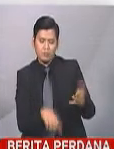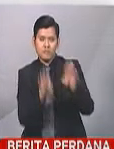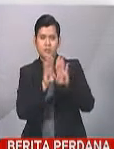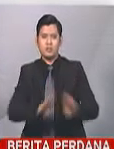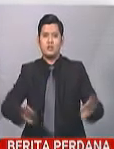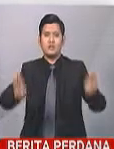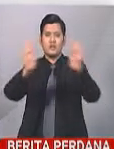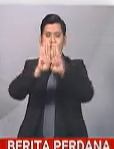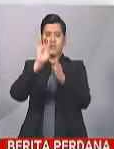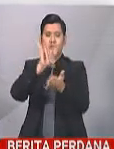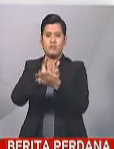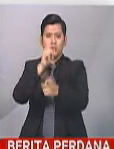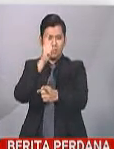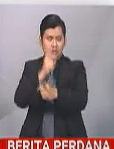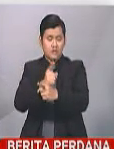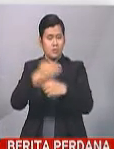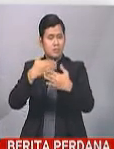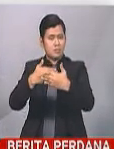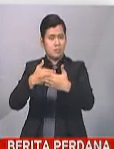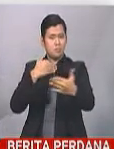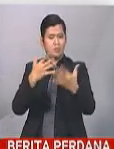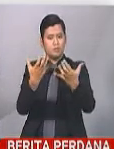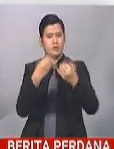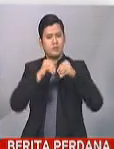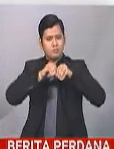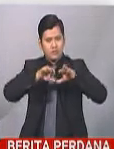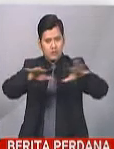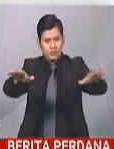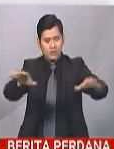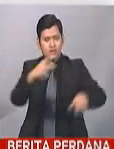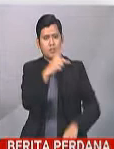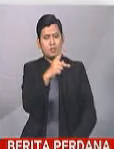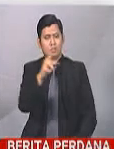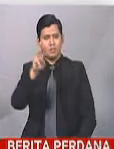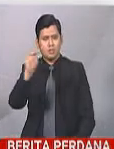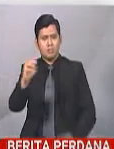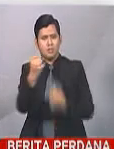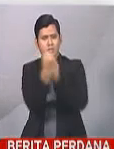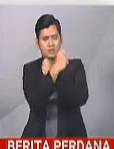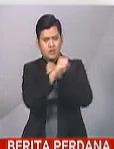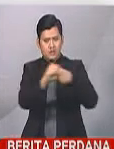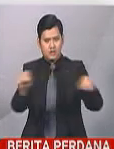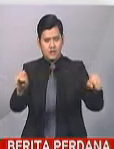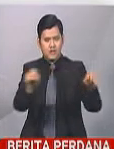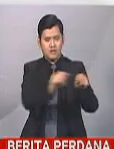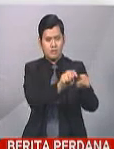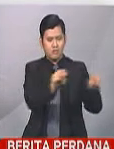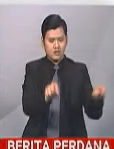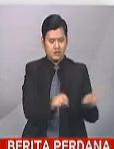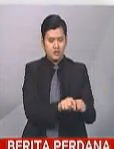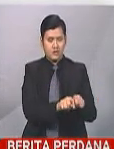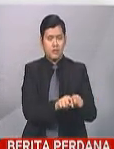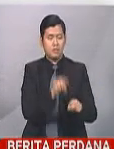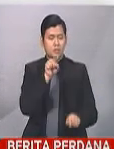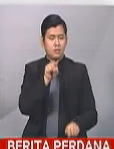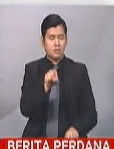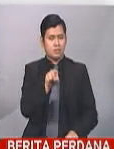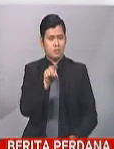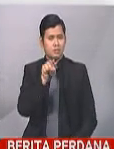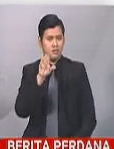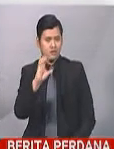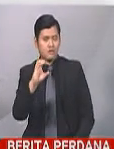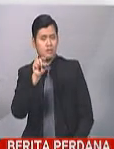berita sebelum menyeparkannya. KKMM telah menyediakan platform sebenarnya.com bagi memudahkan orang ramai